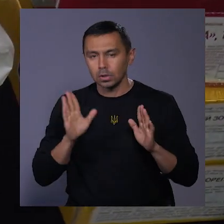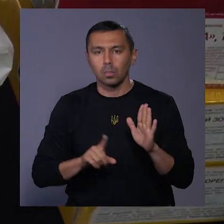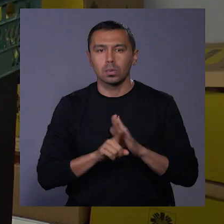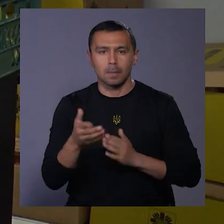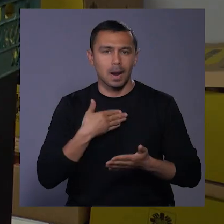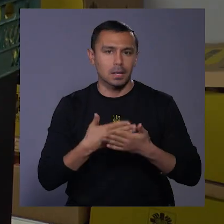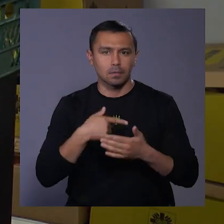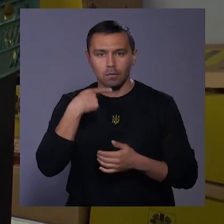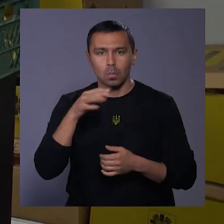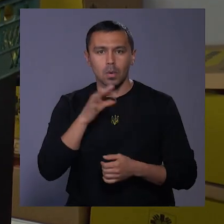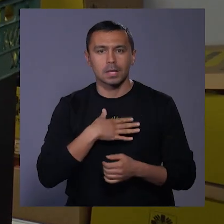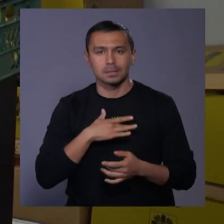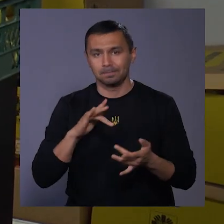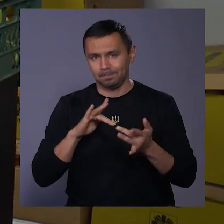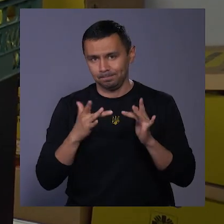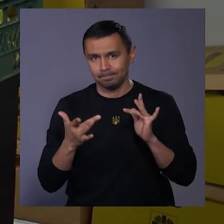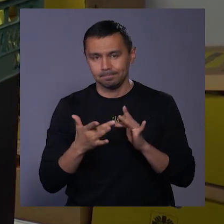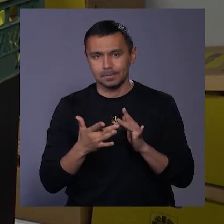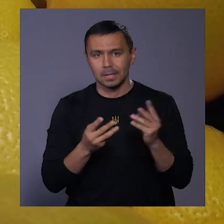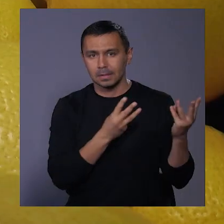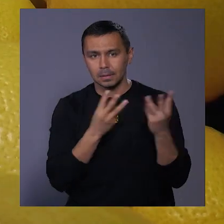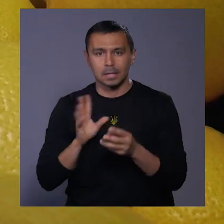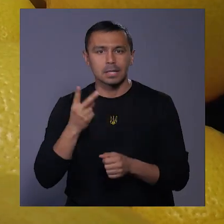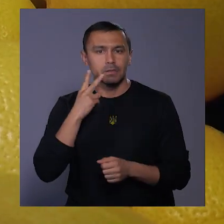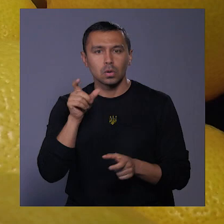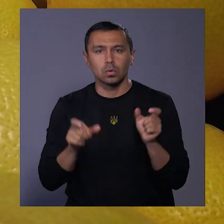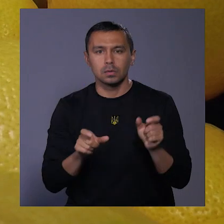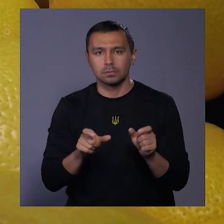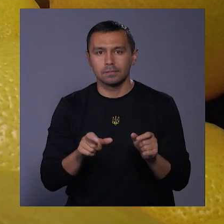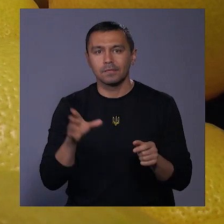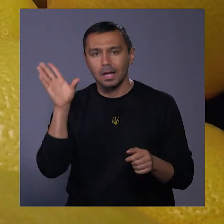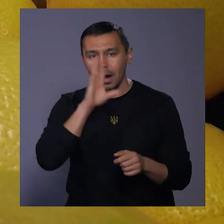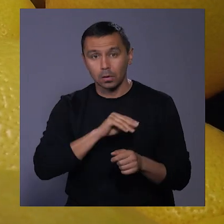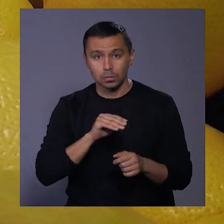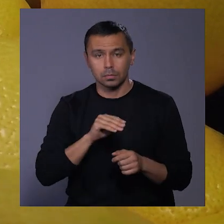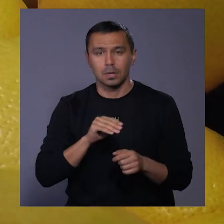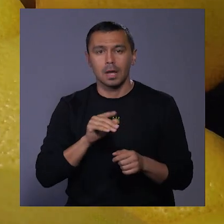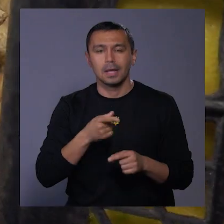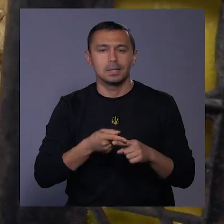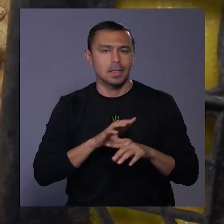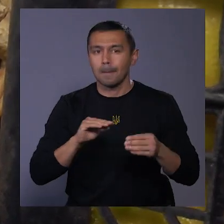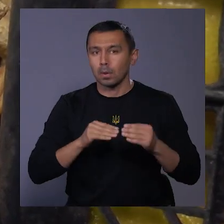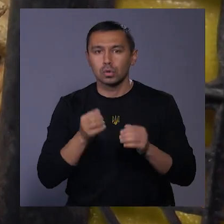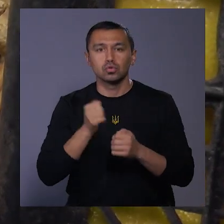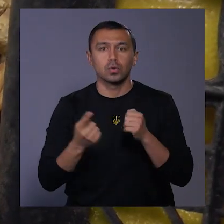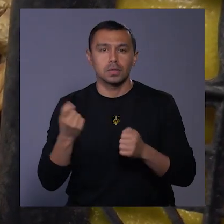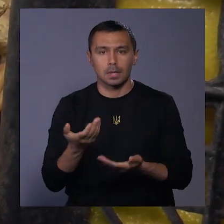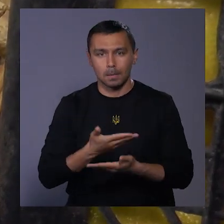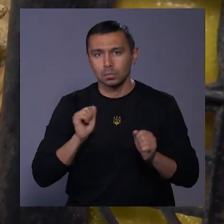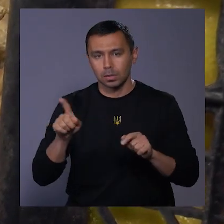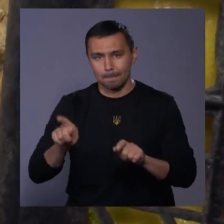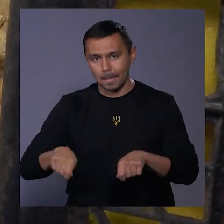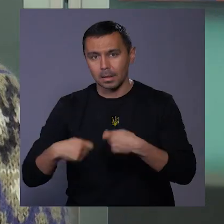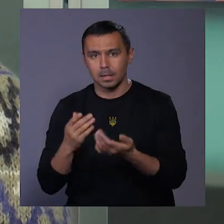активно про це говоримо в наших соціальних мережах. Не завжди люди встигають прямо той день, коли ми відправляємося, але це не є проблемою, адже щотижня ми зможемо їх